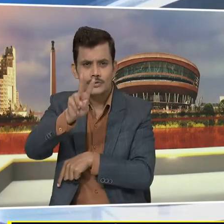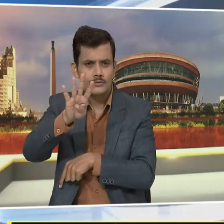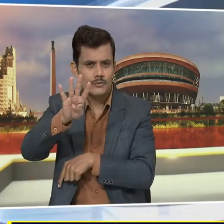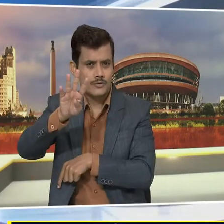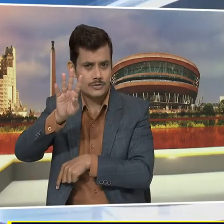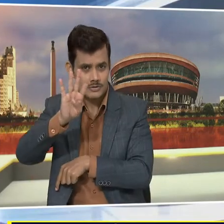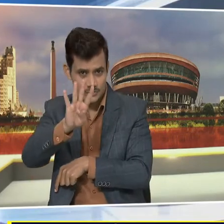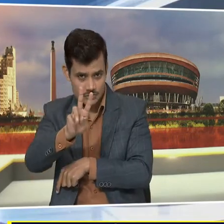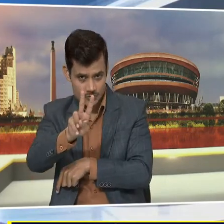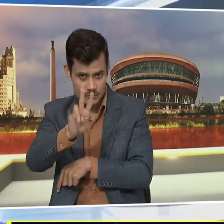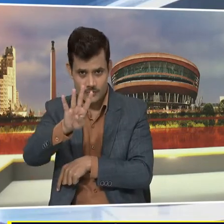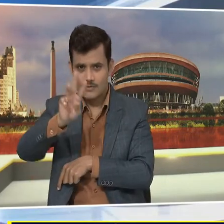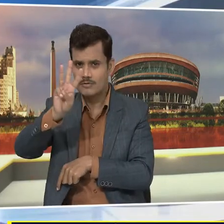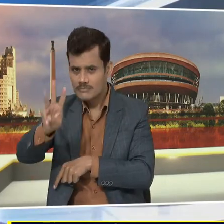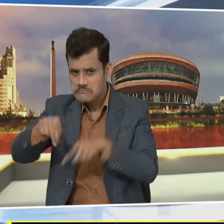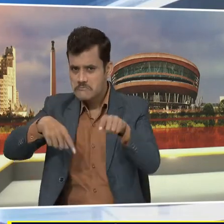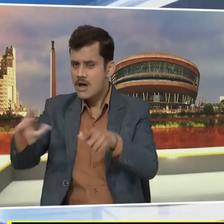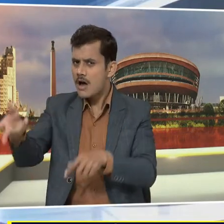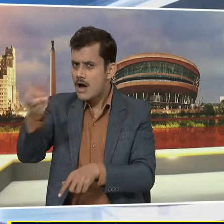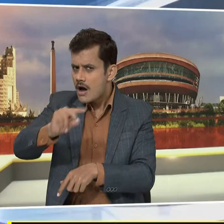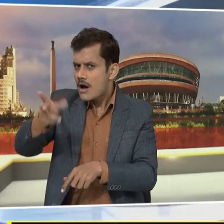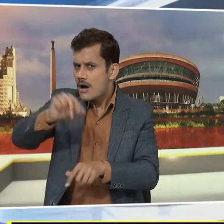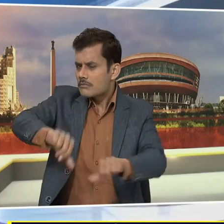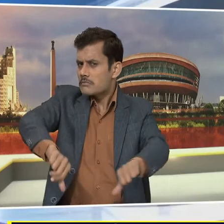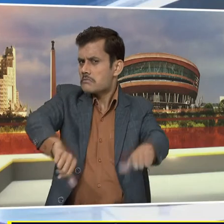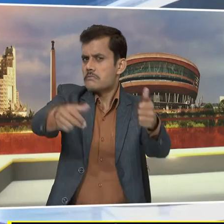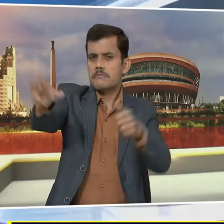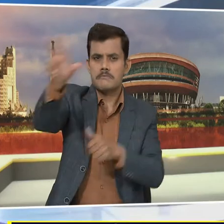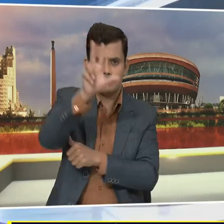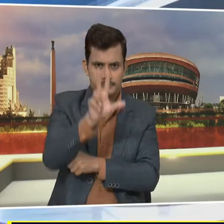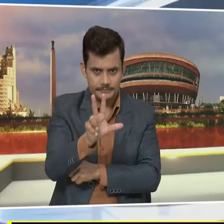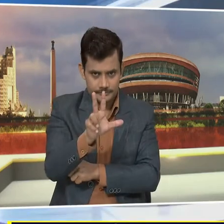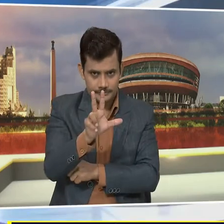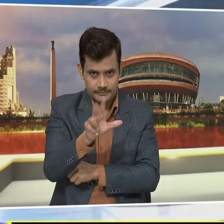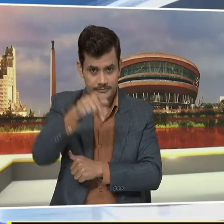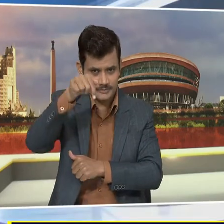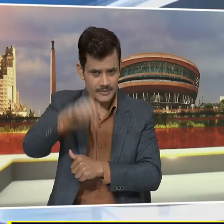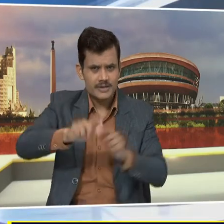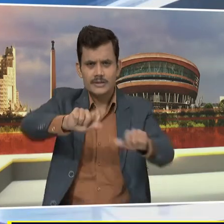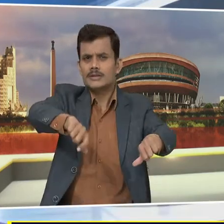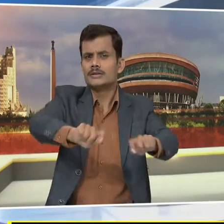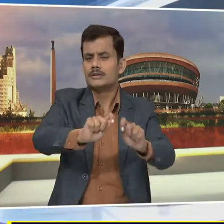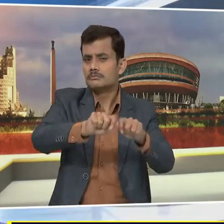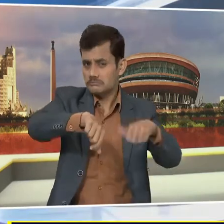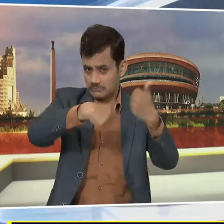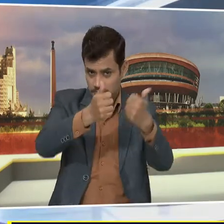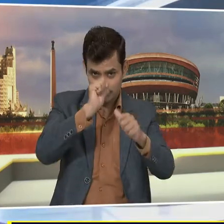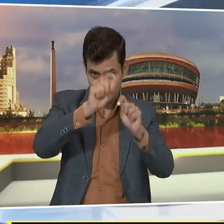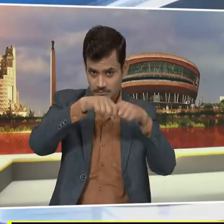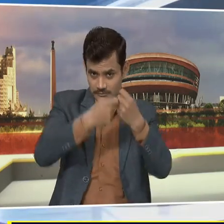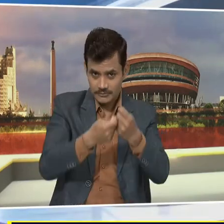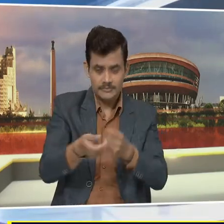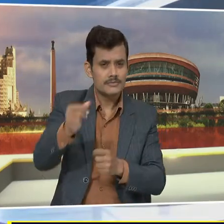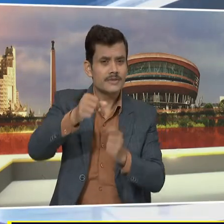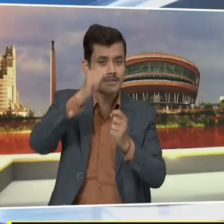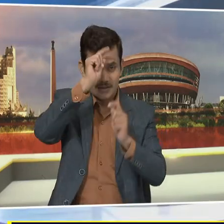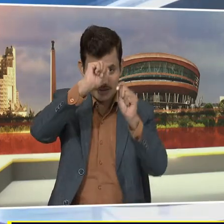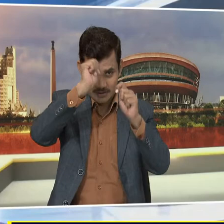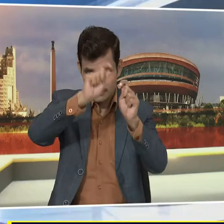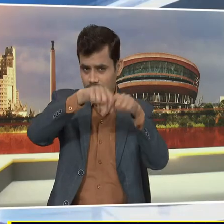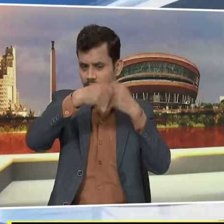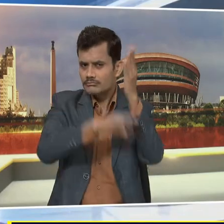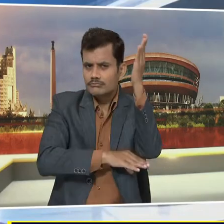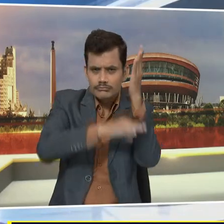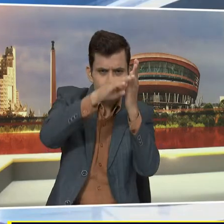जीत के साथ प्रत्योगिता में लगातार आठवी जीत हासल की है इस जीत के साथ ही भारत ने अंक तालिका में